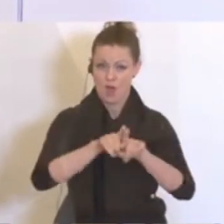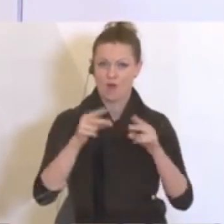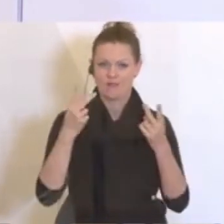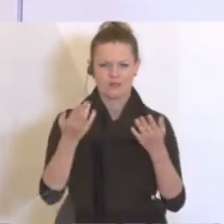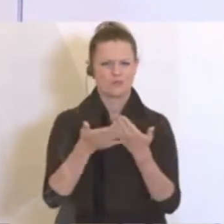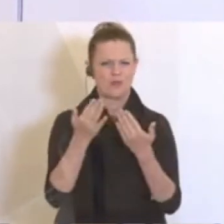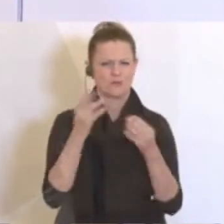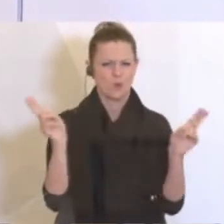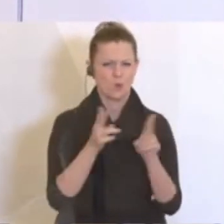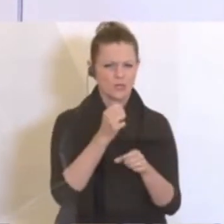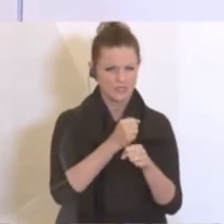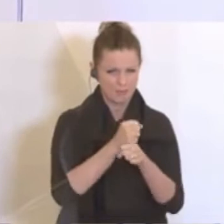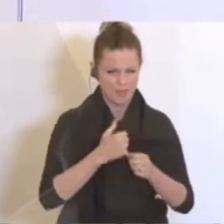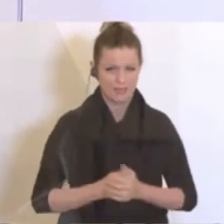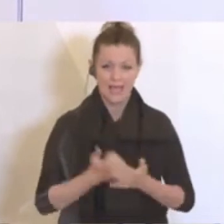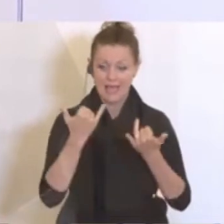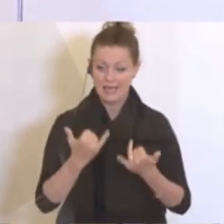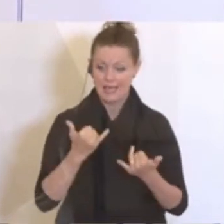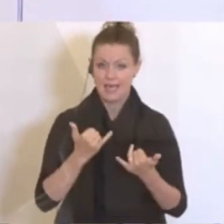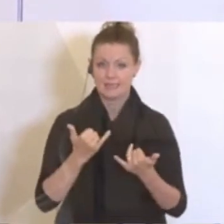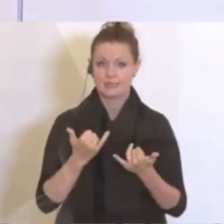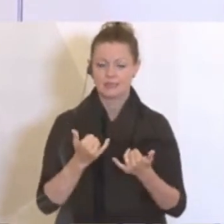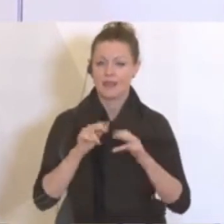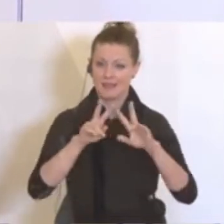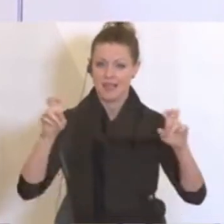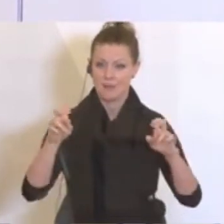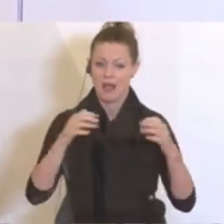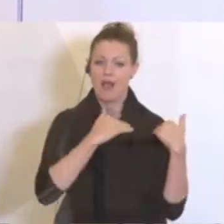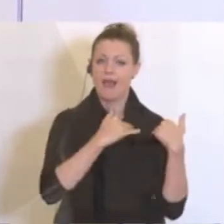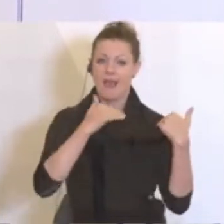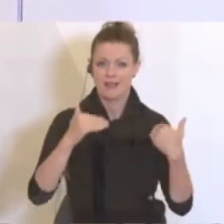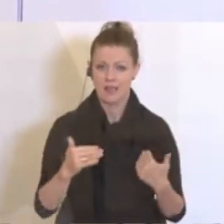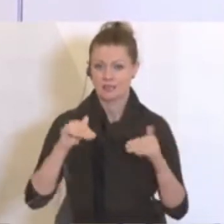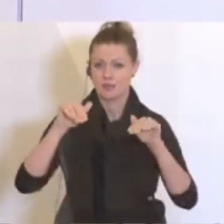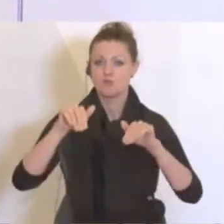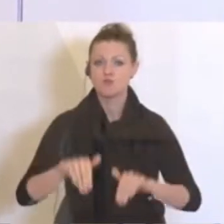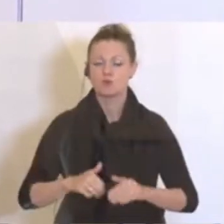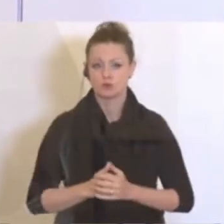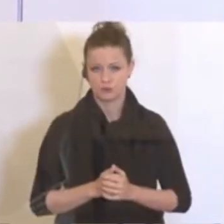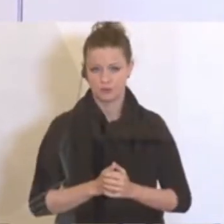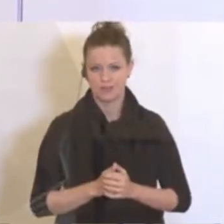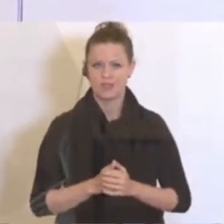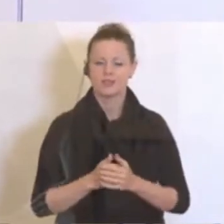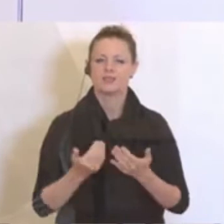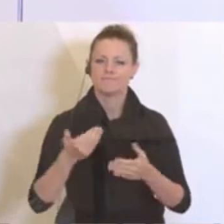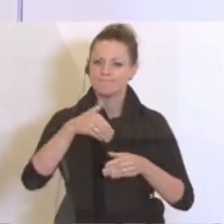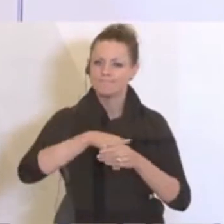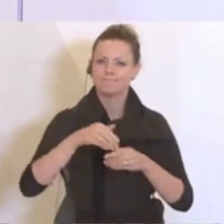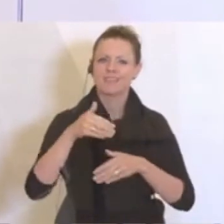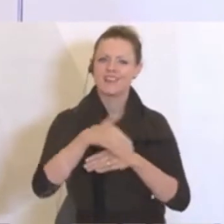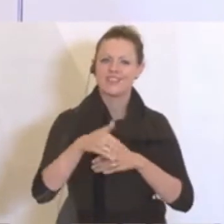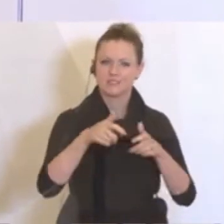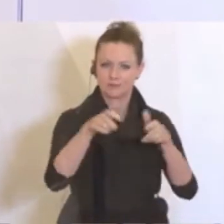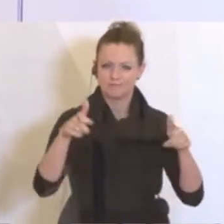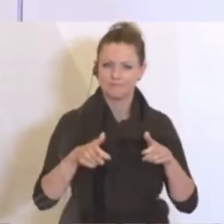Stichwort Kurzarbeit. Jetzt geht es darum, klar für Entlastungen zu sorgen. Mit einem Wirtshauspaket, das ein